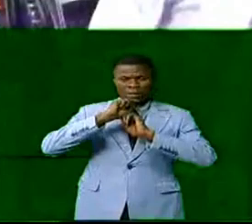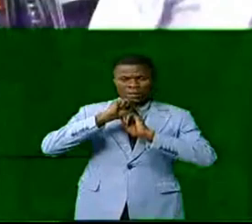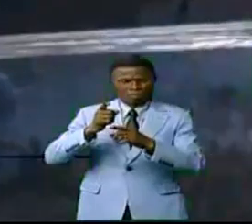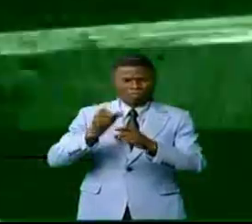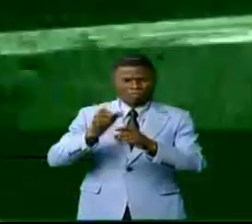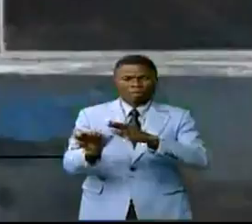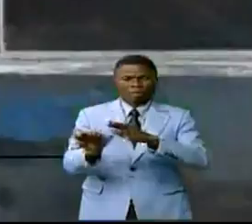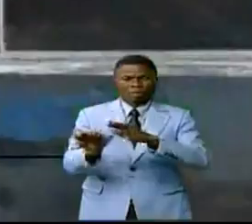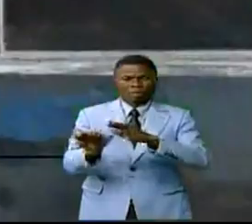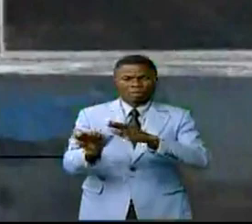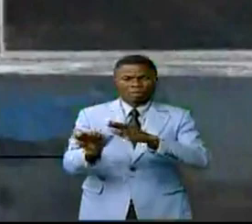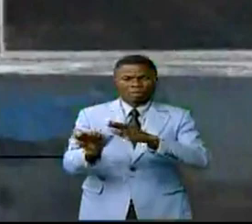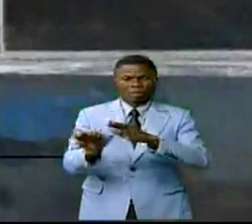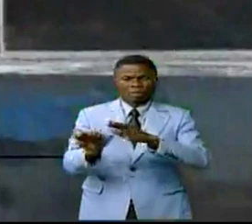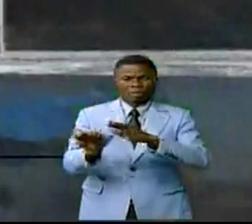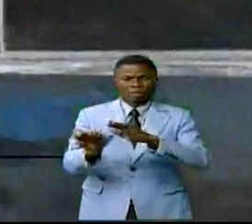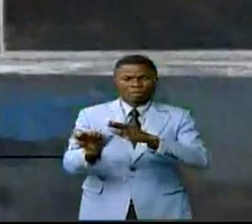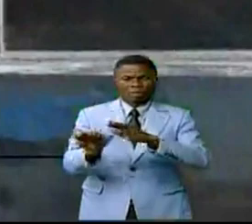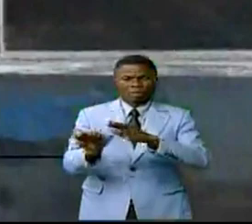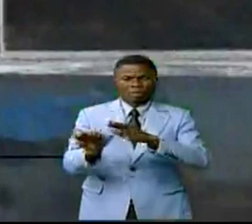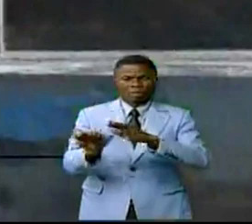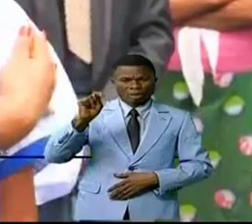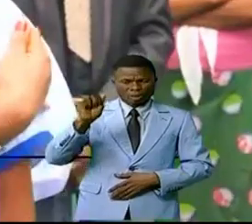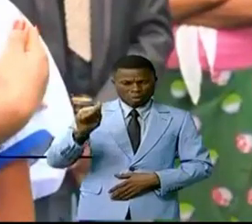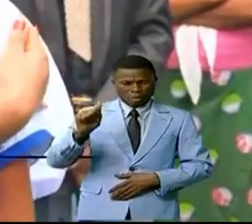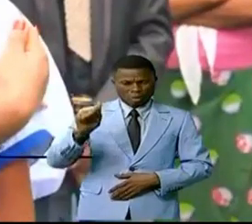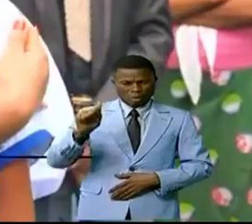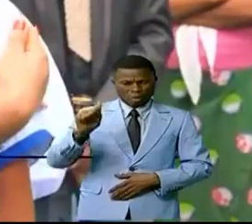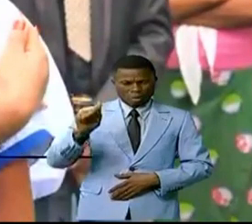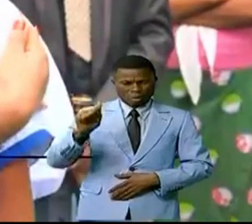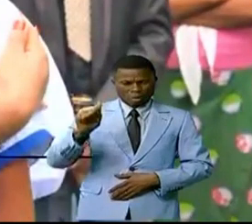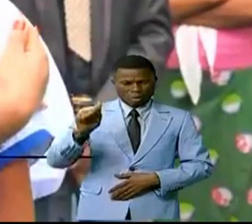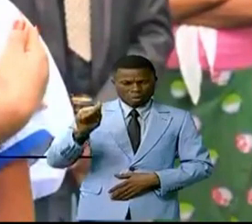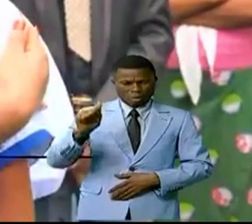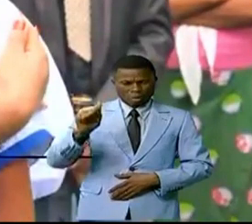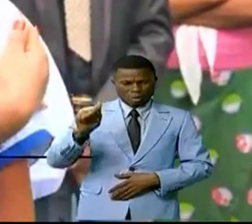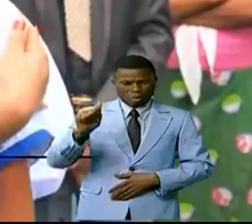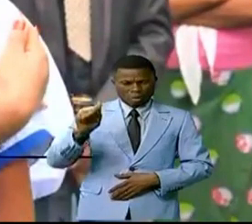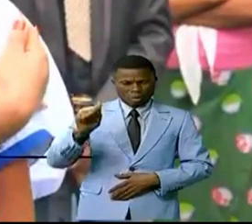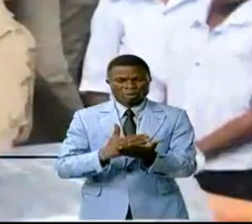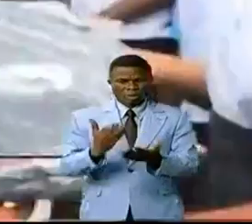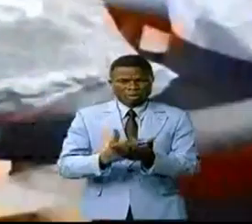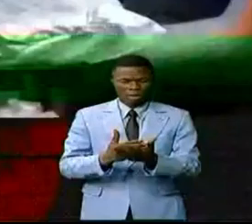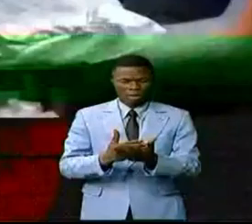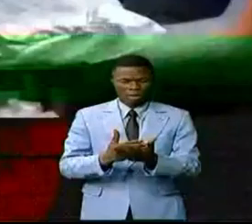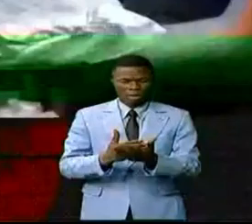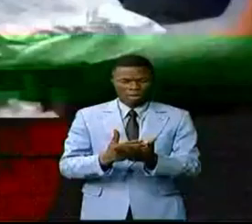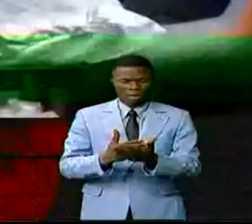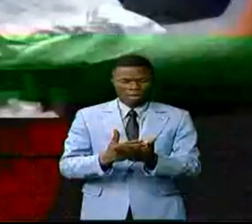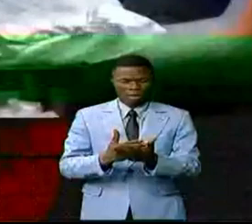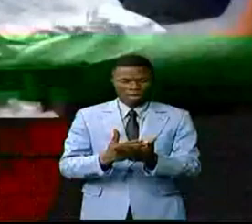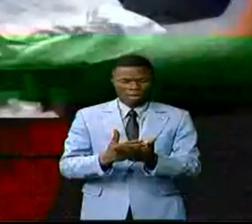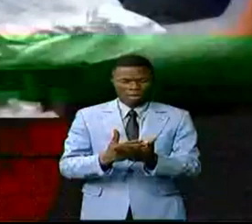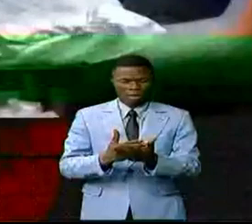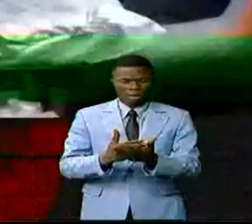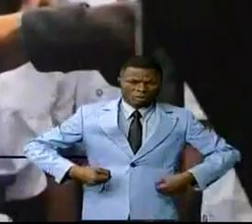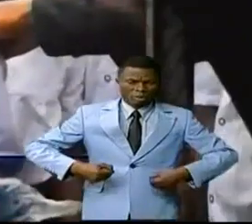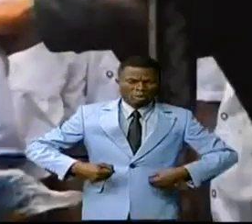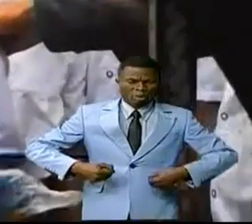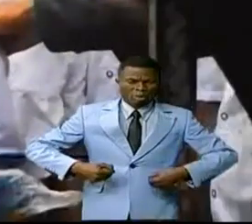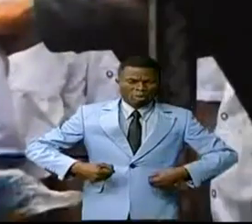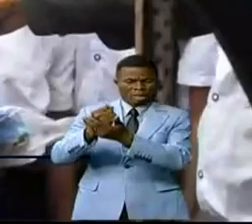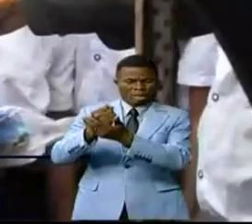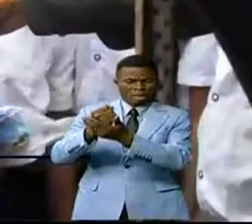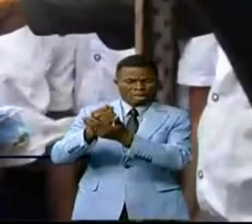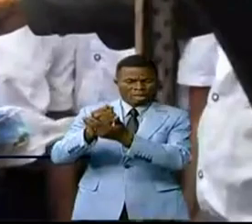la fondation Maman Nana Pembe. Le lot des kits scolaires composés notamment des cahiers autres offre l'avantage